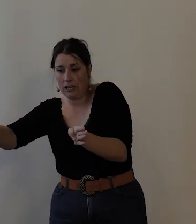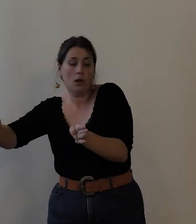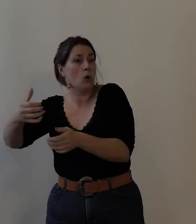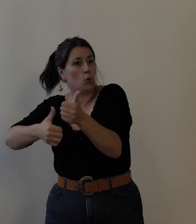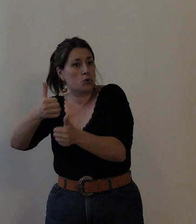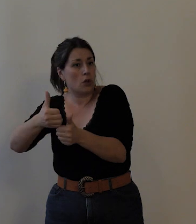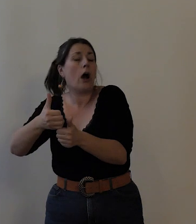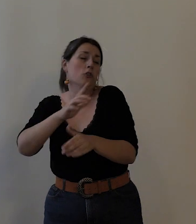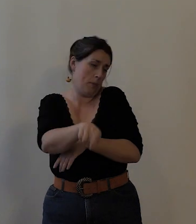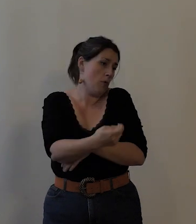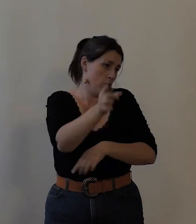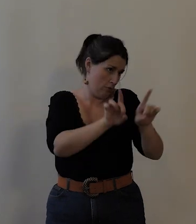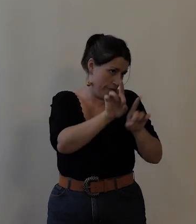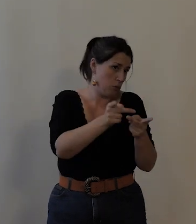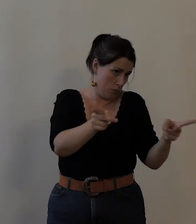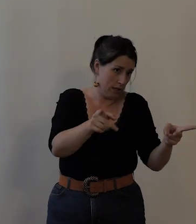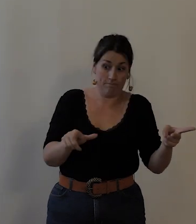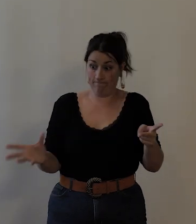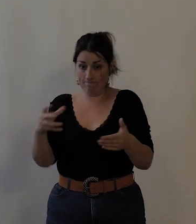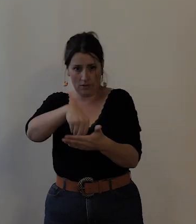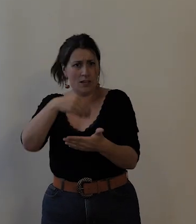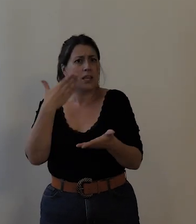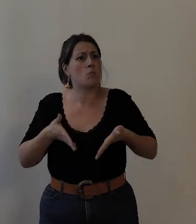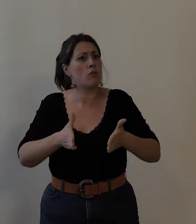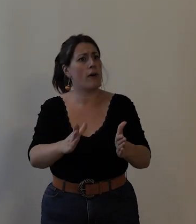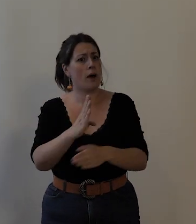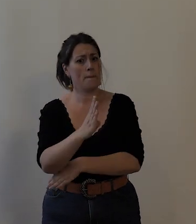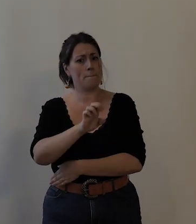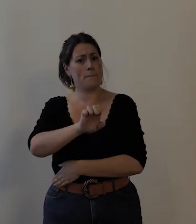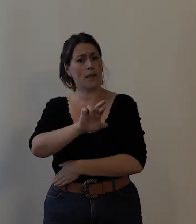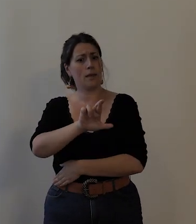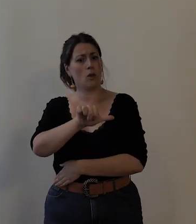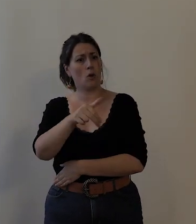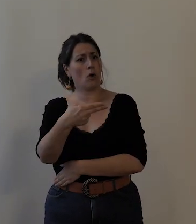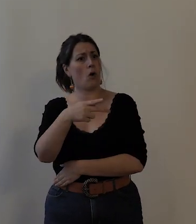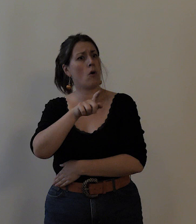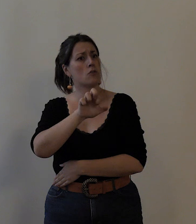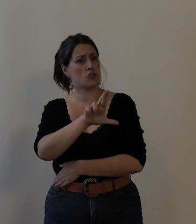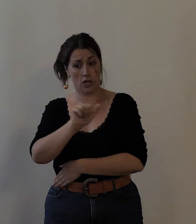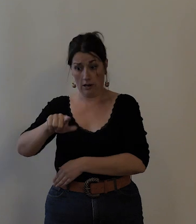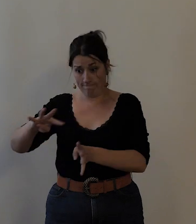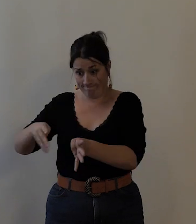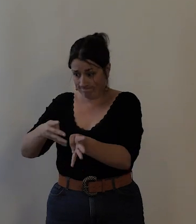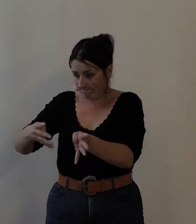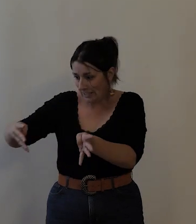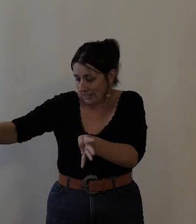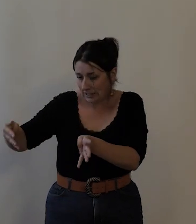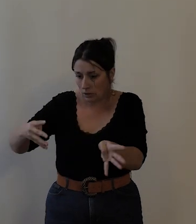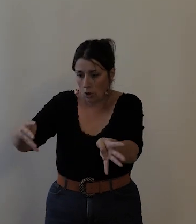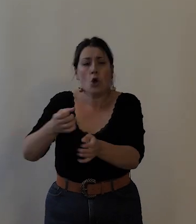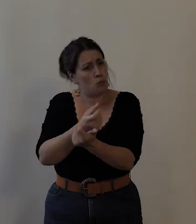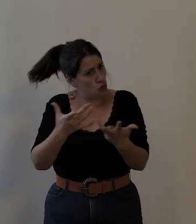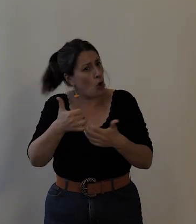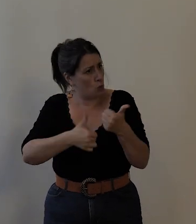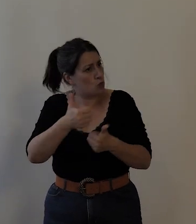publique et la course se tient sur le boulevard Béranger. Il y a trois, comme on le voit sur le programme, il a différentes courses qui sont proposées, à la fois